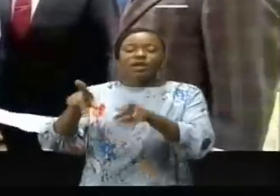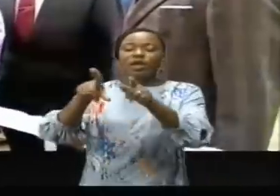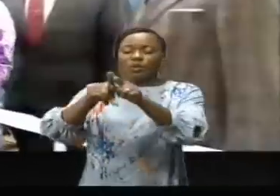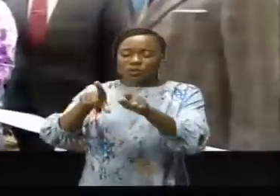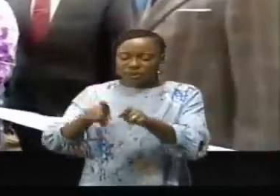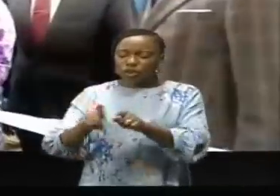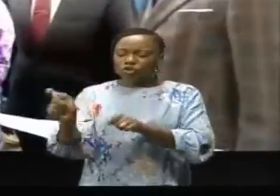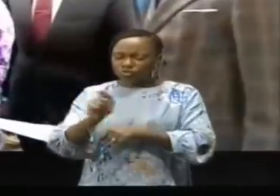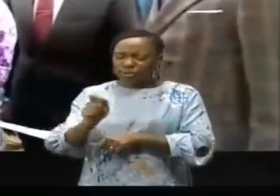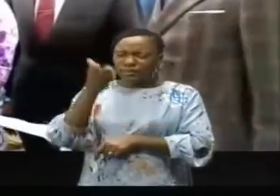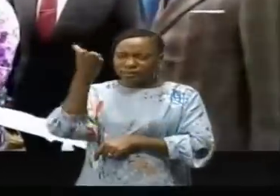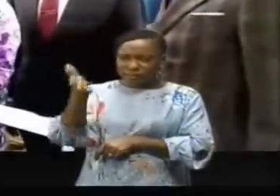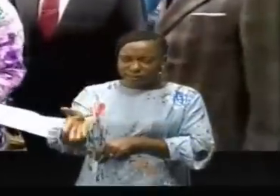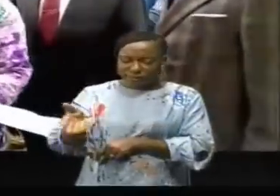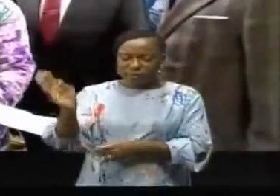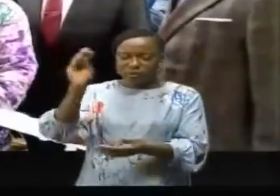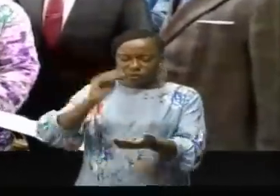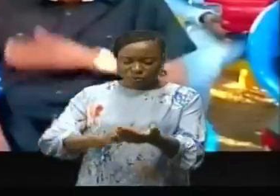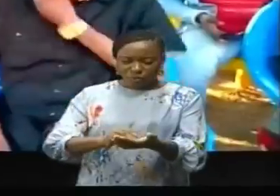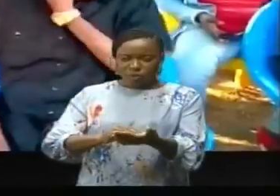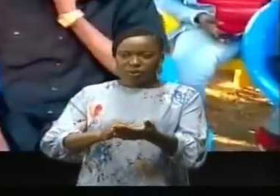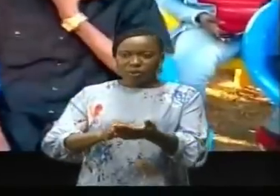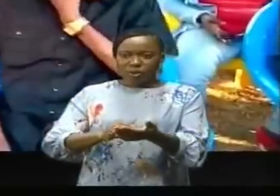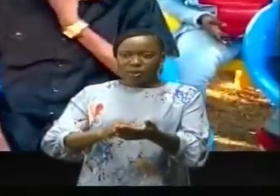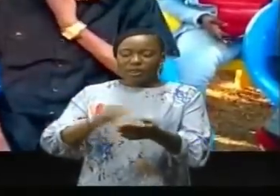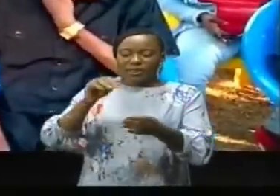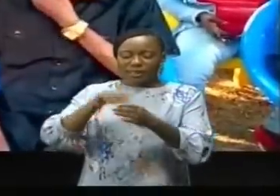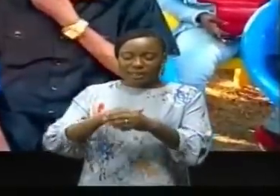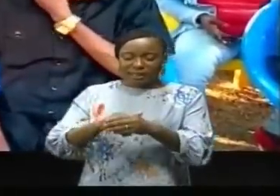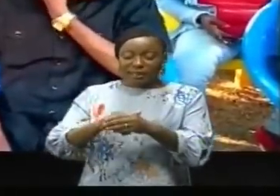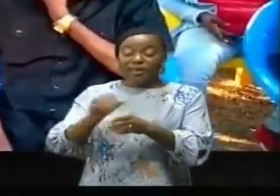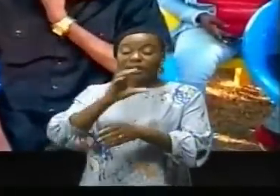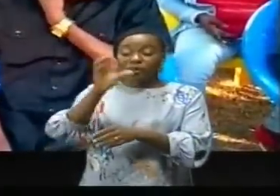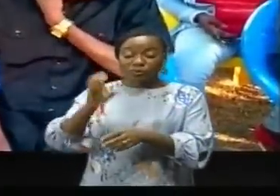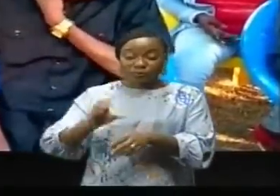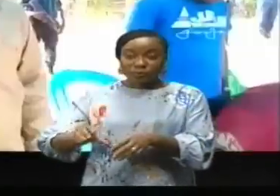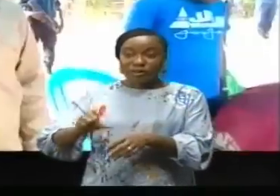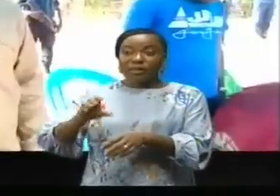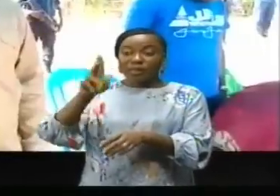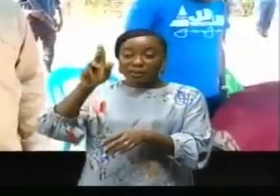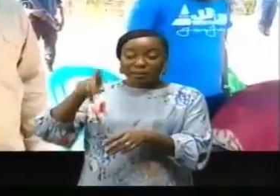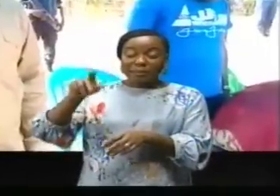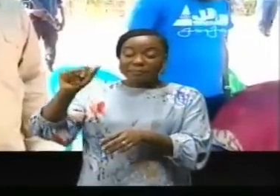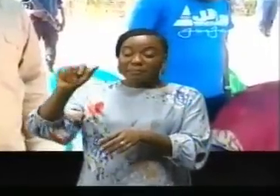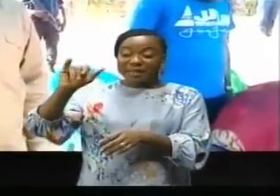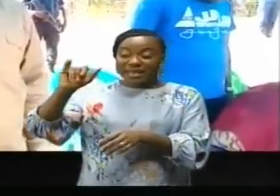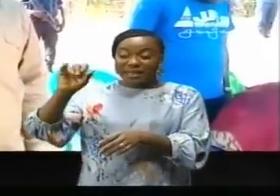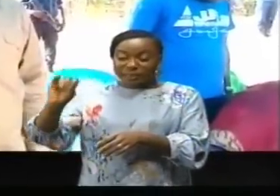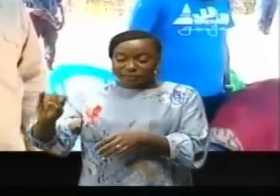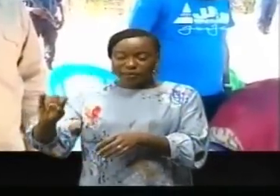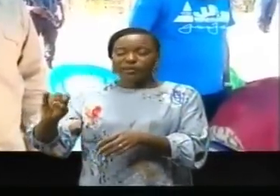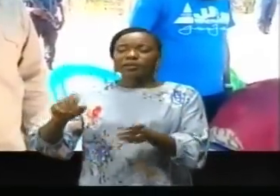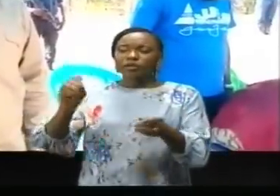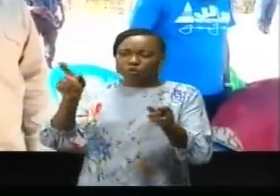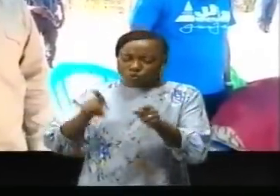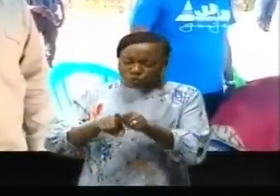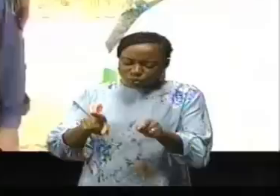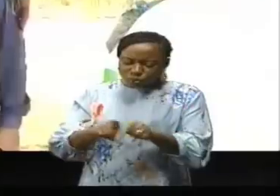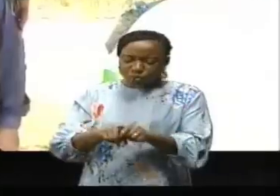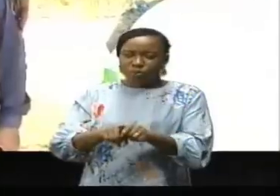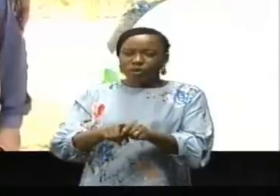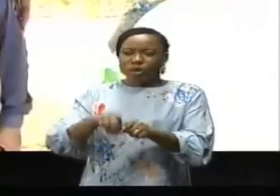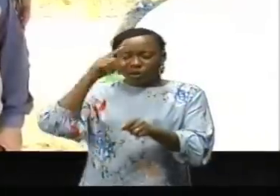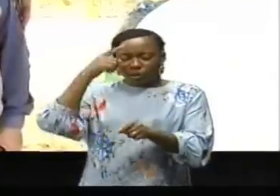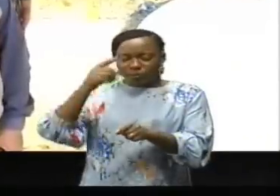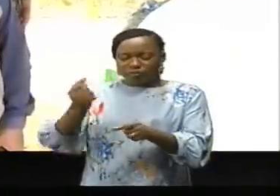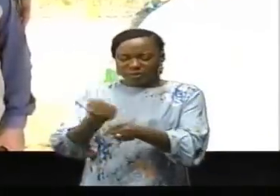inauguré un local secondaire et dans la maison commune de Paï Conguila, question de favoriser un bon travail administratif. Bien avant